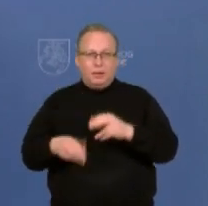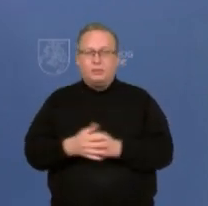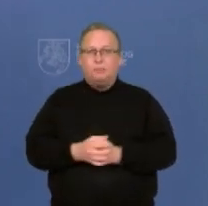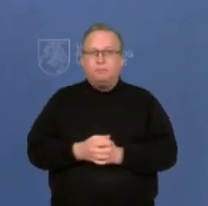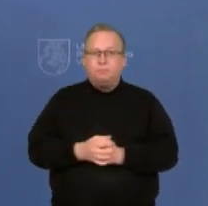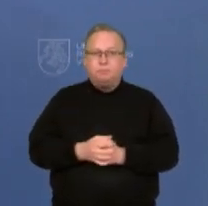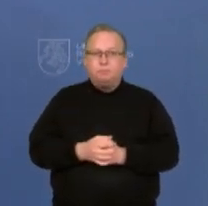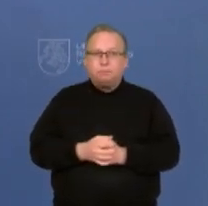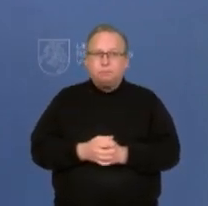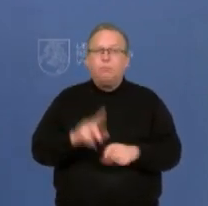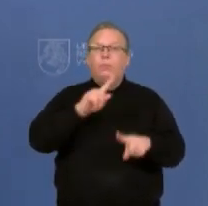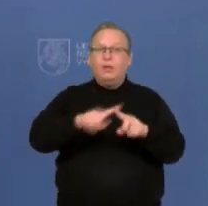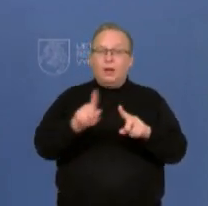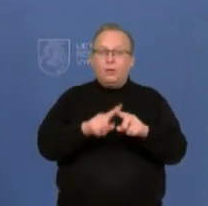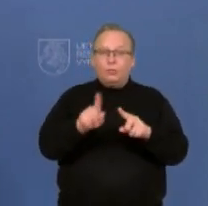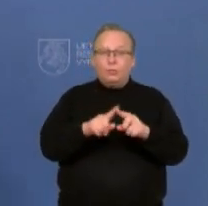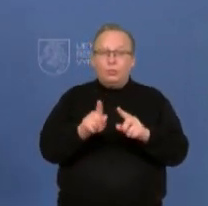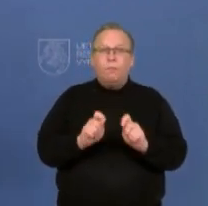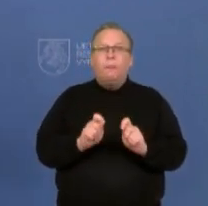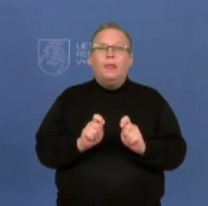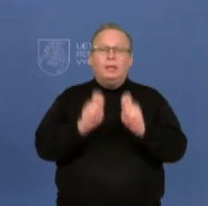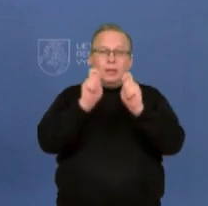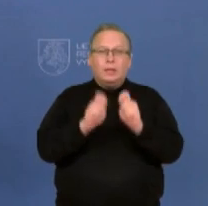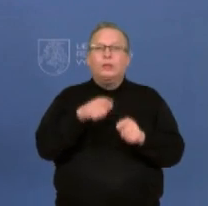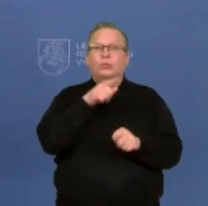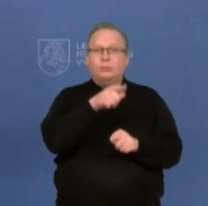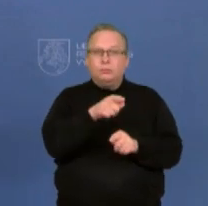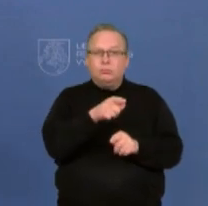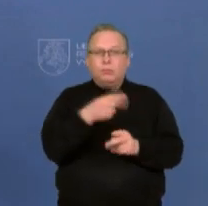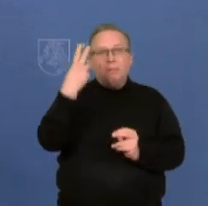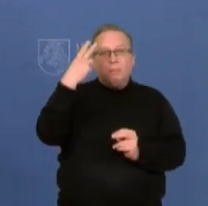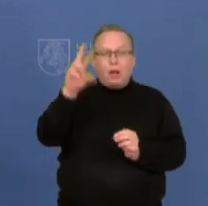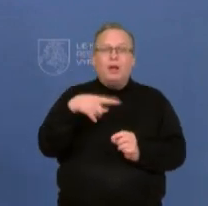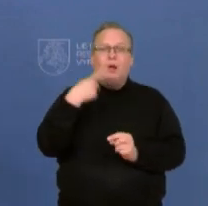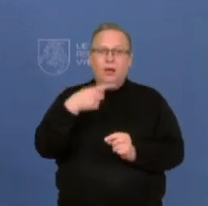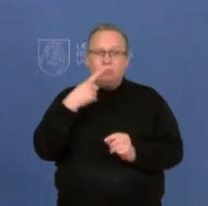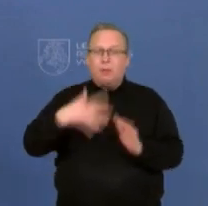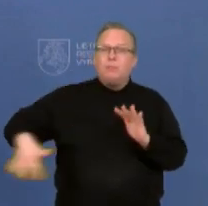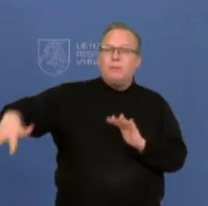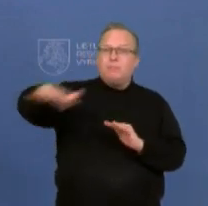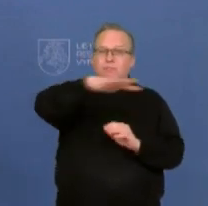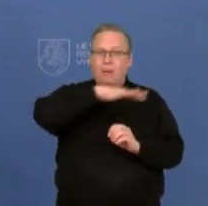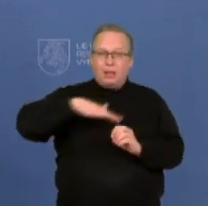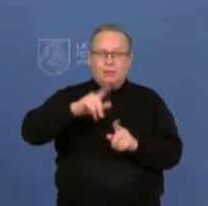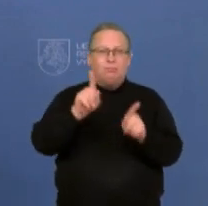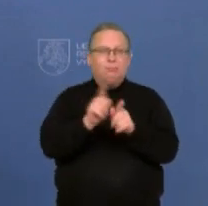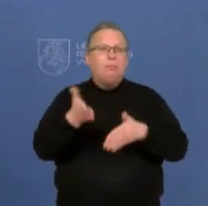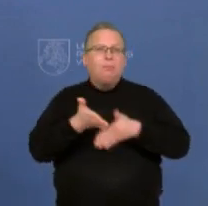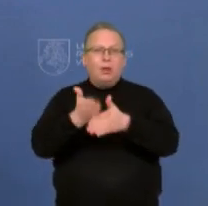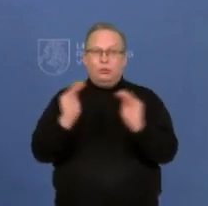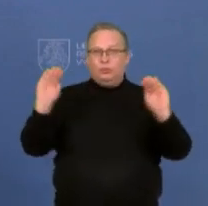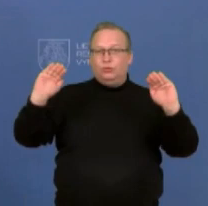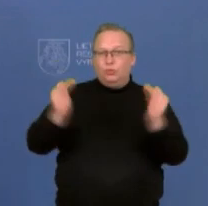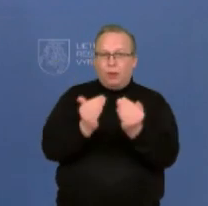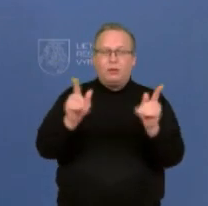Greitųjų antigenų metodas, jis yra geras, kai kalbam apie masinį klausimą, kaip pagalba, sakykime, sumažinti